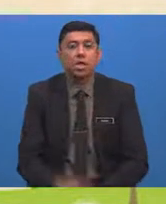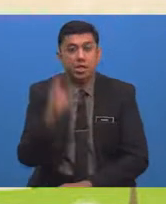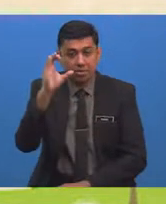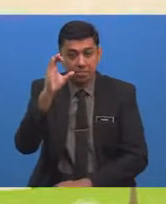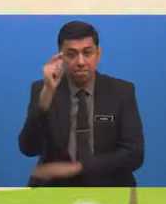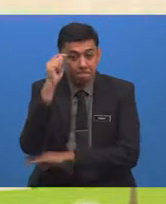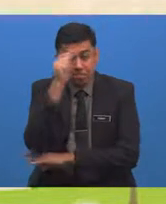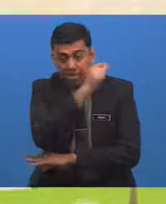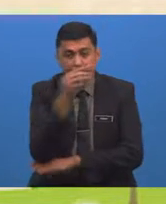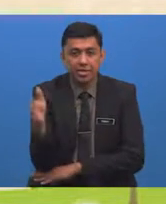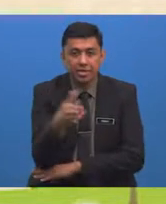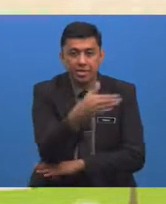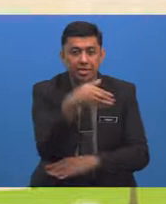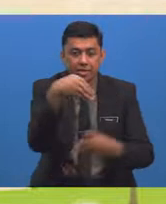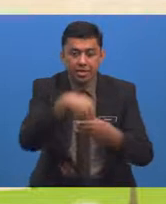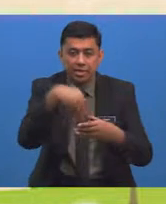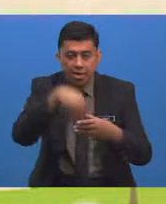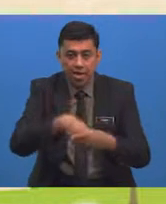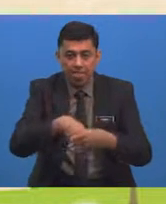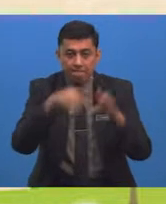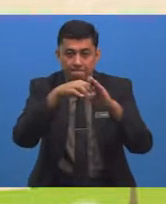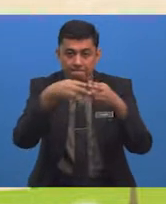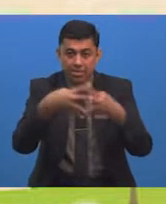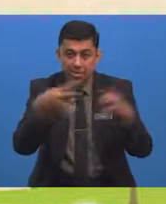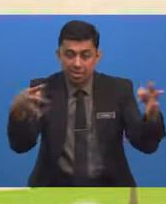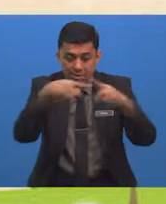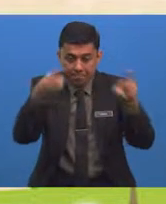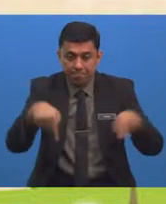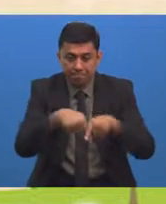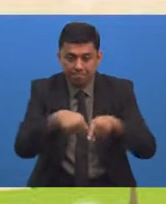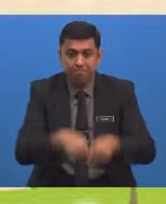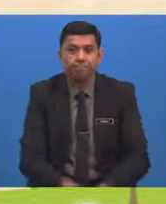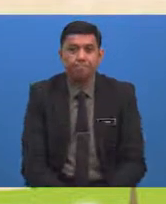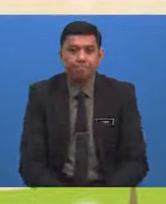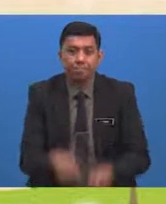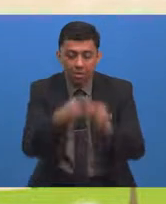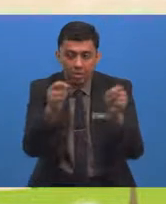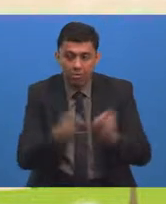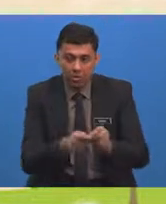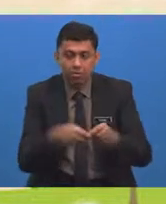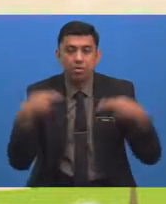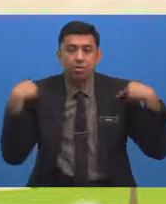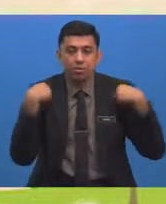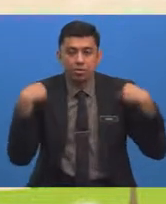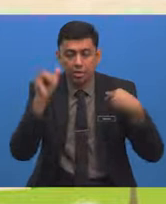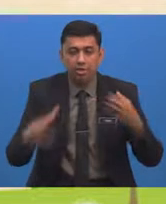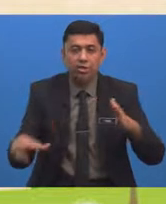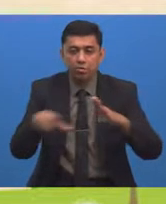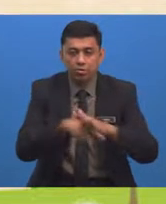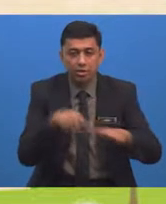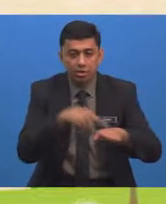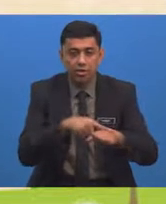C Mentenak Ikan Di dalam Sangkar D Menempatkan Haiwan Yang